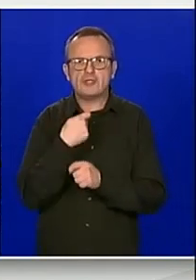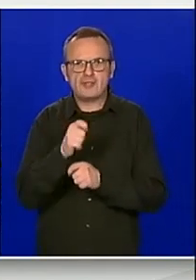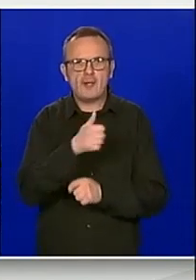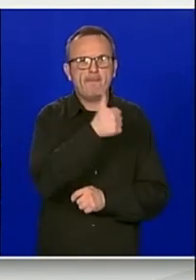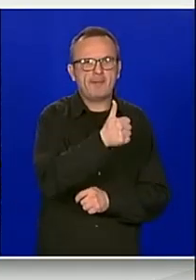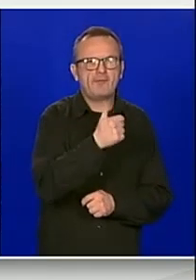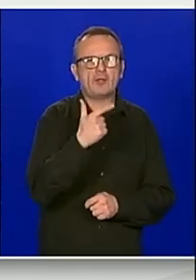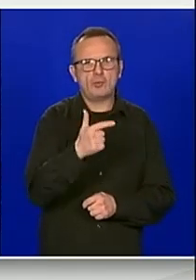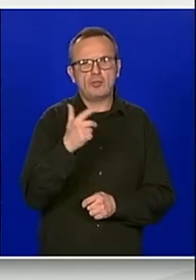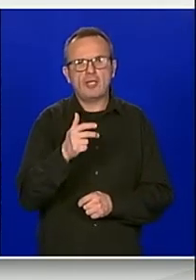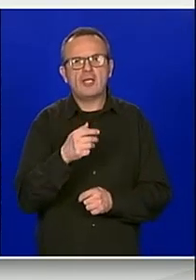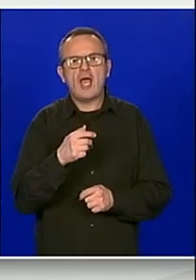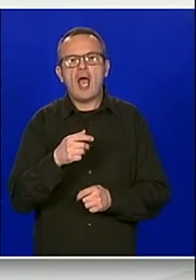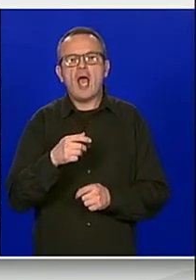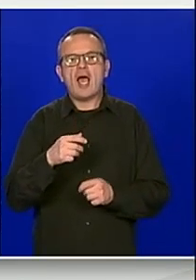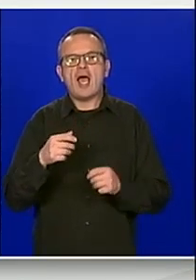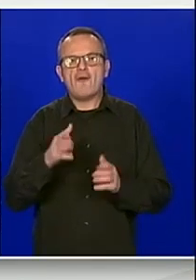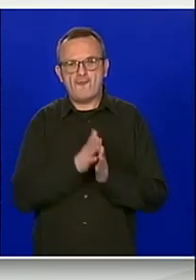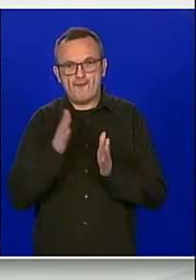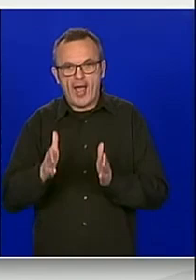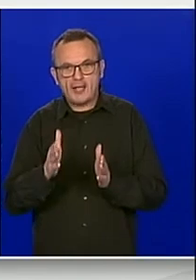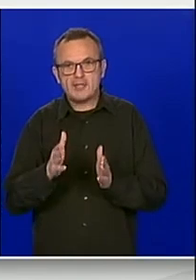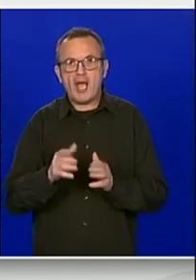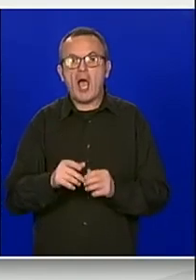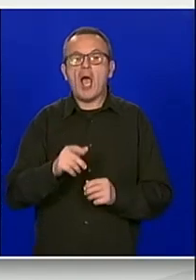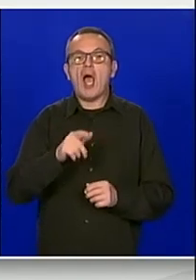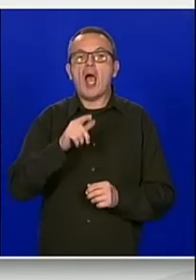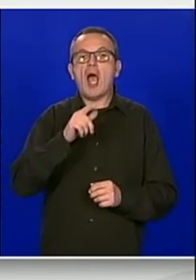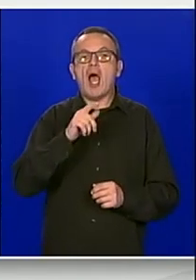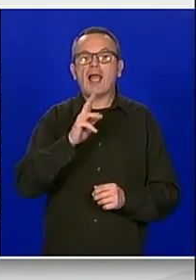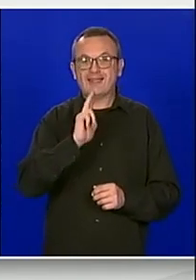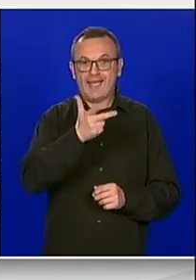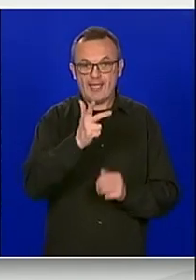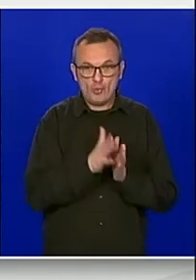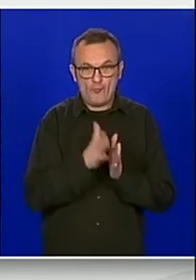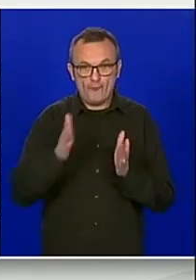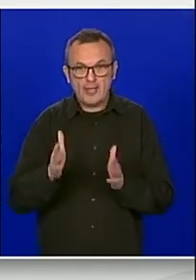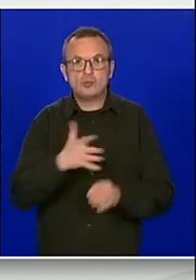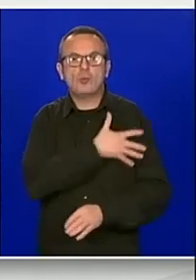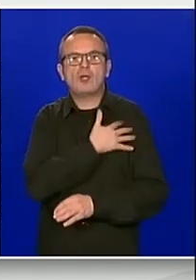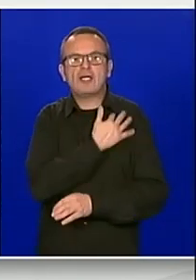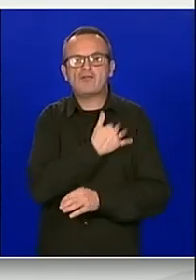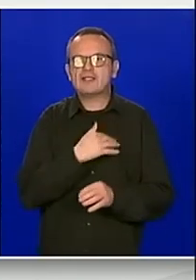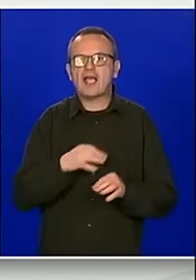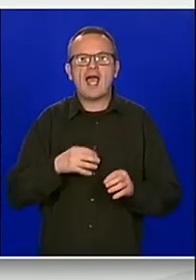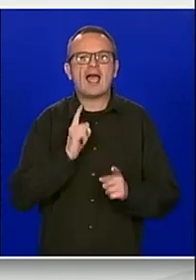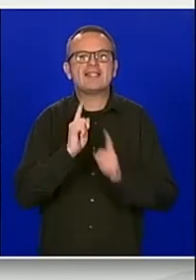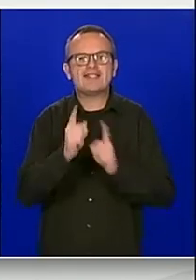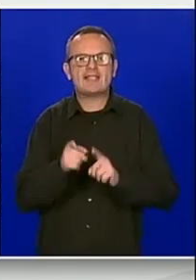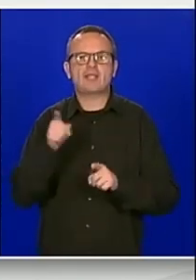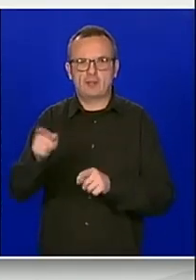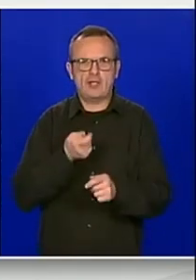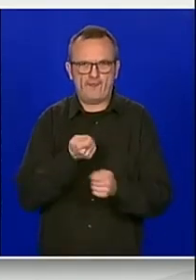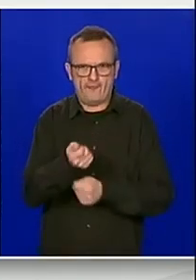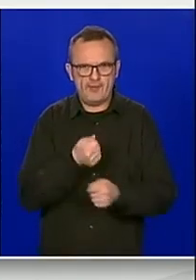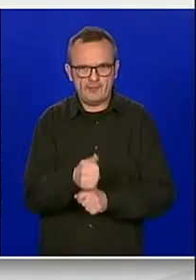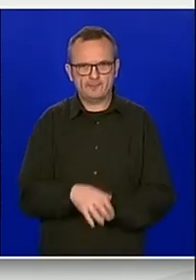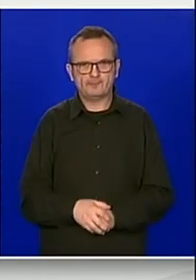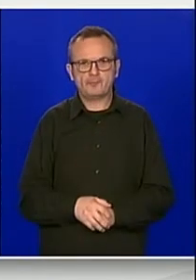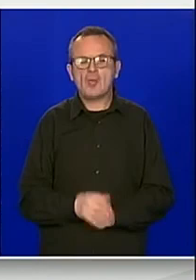faze, dok je društvo Hrvatske ceste investitor treće faze predmeta rekonstrukcije državne ceste D8. Projektantska